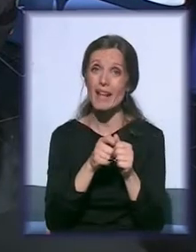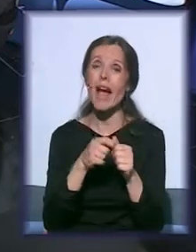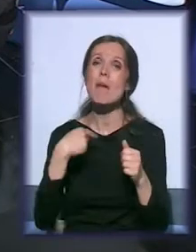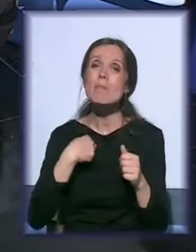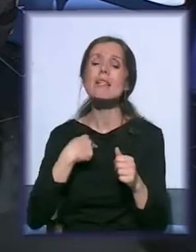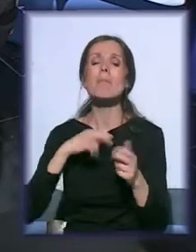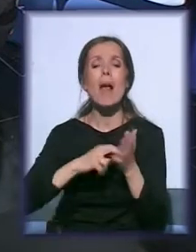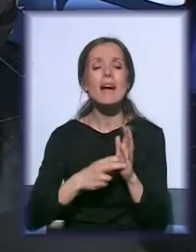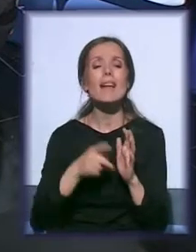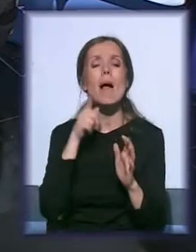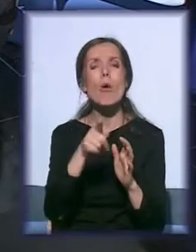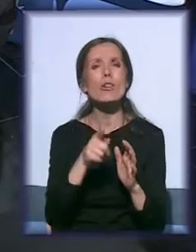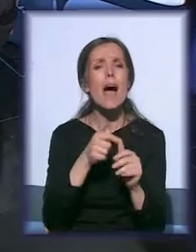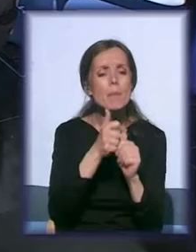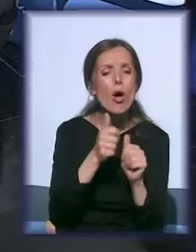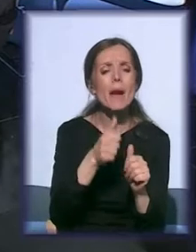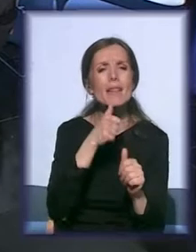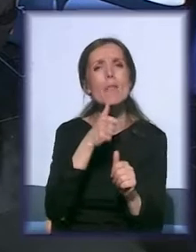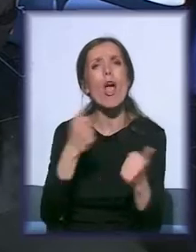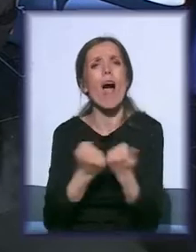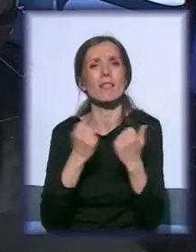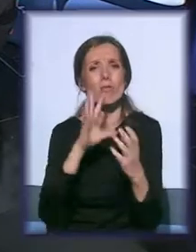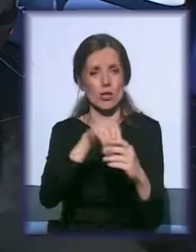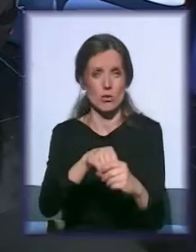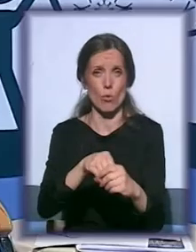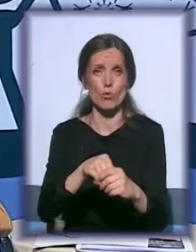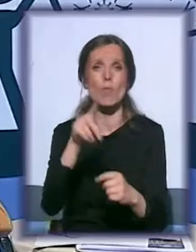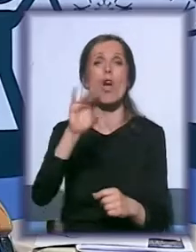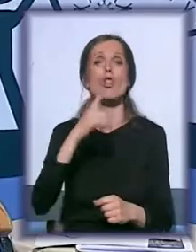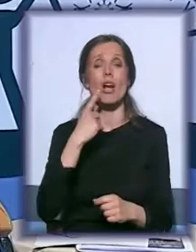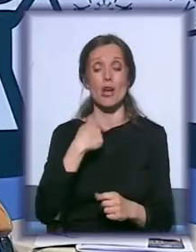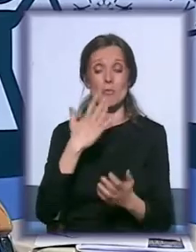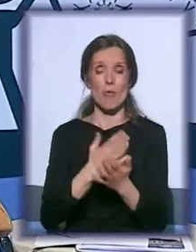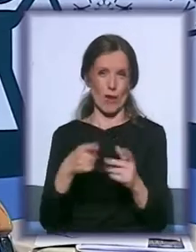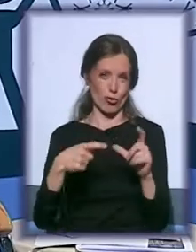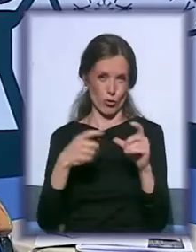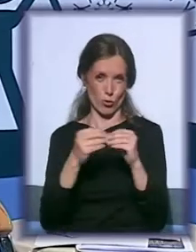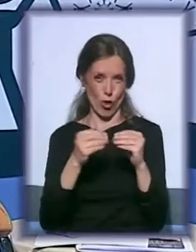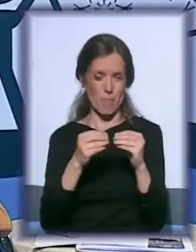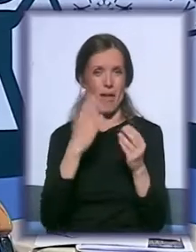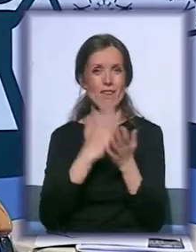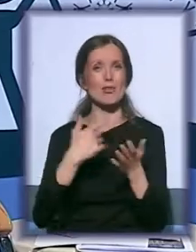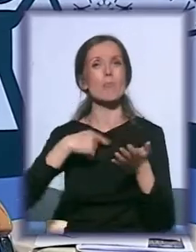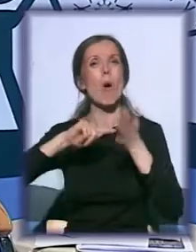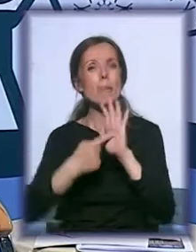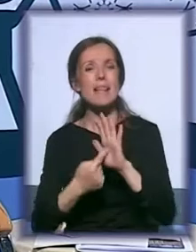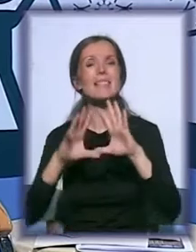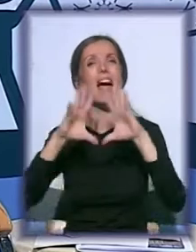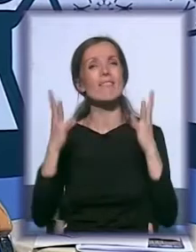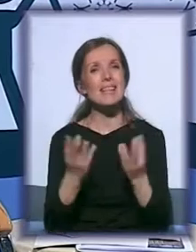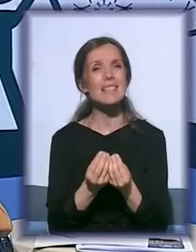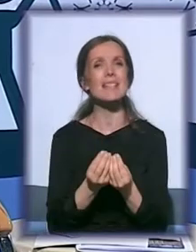u te projekte aktivnosti. Mi već ko medijska kuća stali za promocije, predstavili smo ono što jeste,